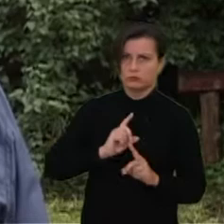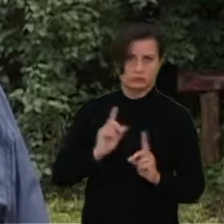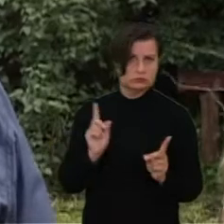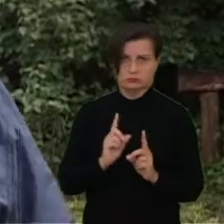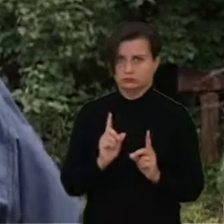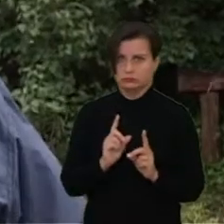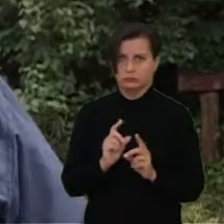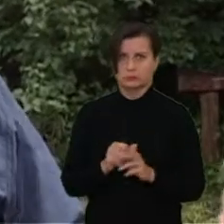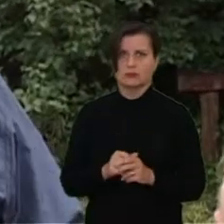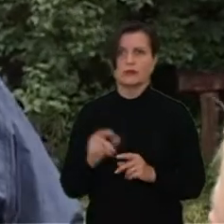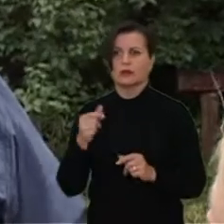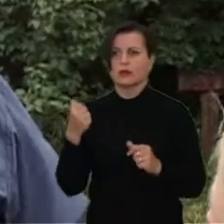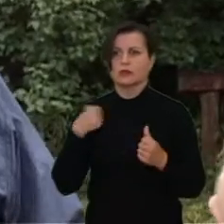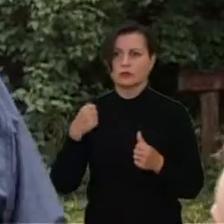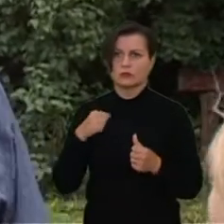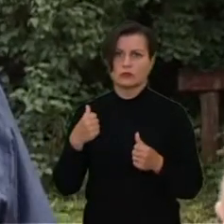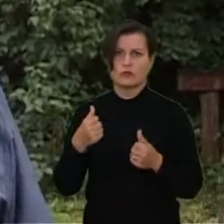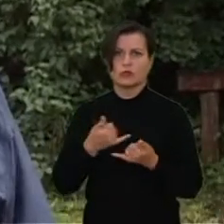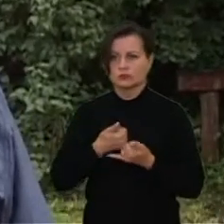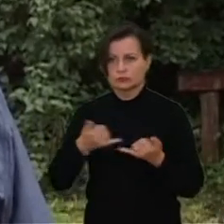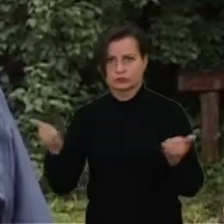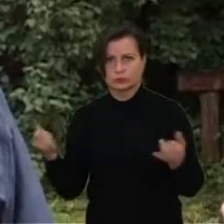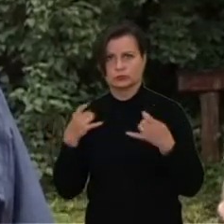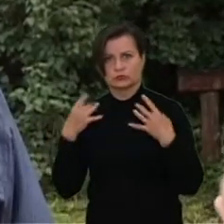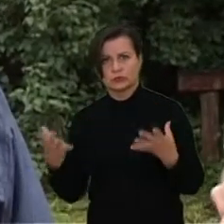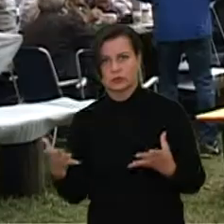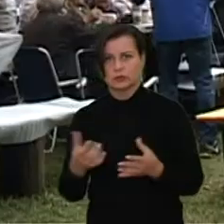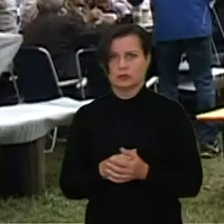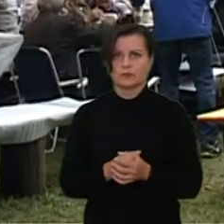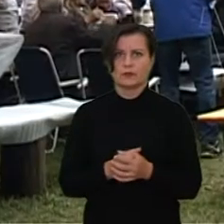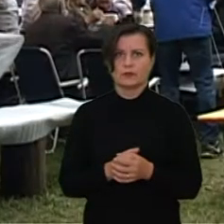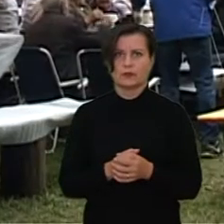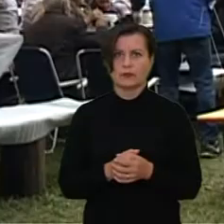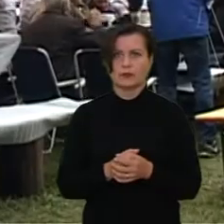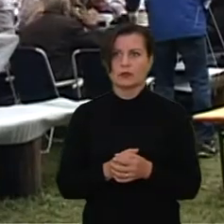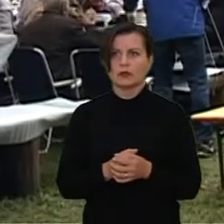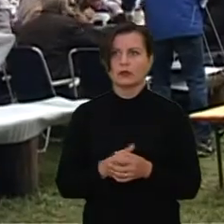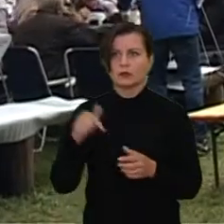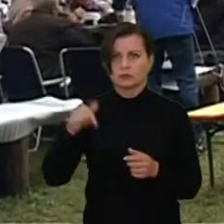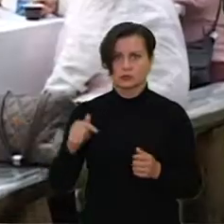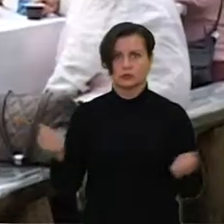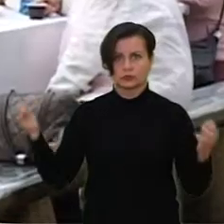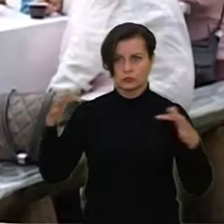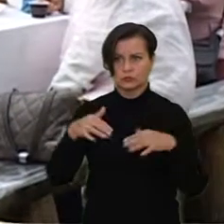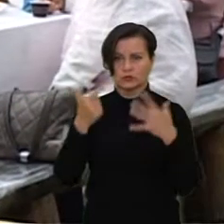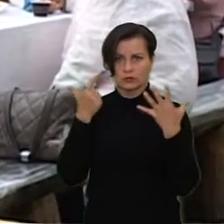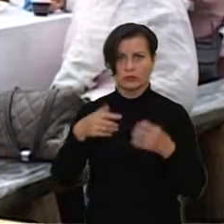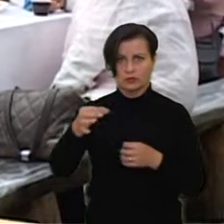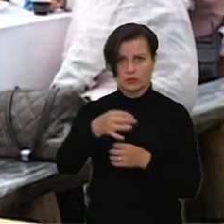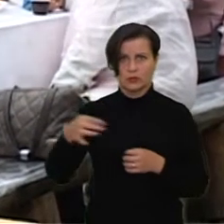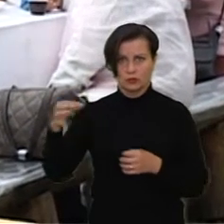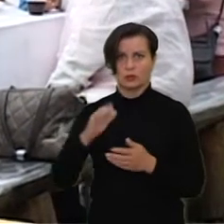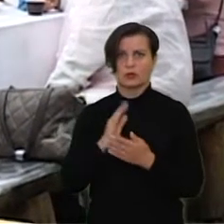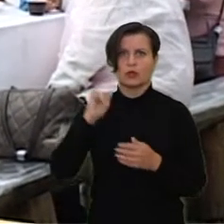neką, bet būtent renginiu žmonėm, organizacijai nuėna. Dabar šiandieną susirinko čia, dabar suprantant, septynių rajonai.